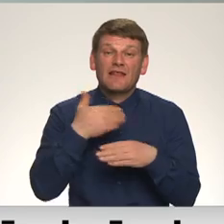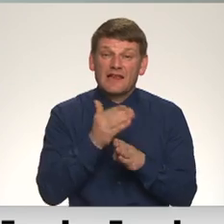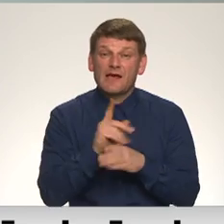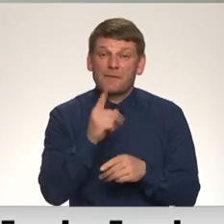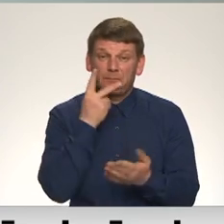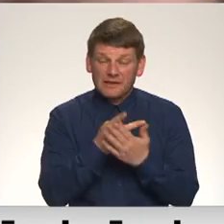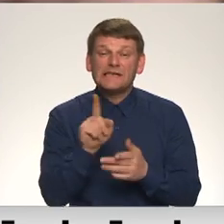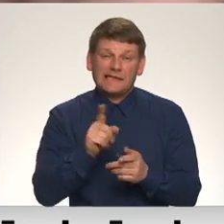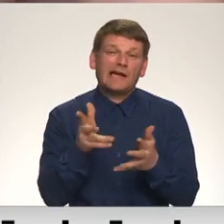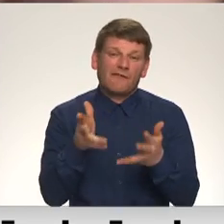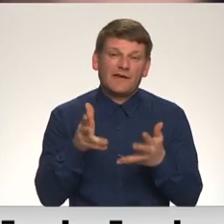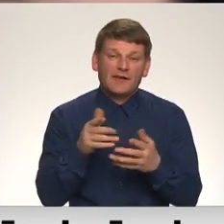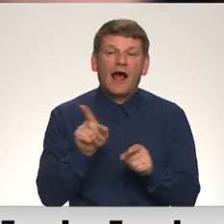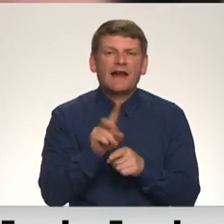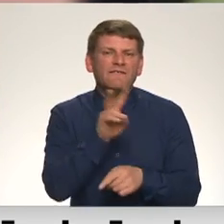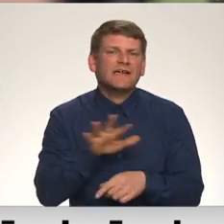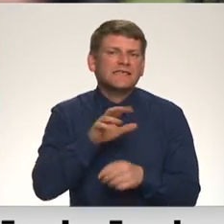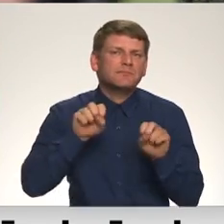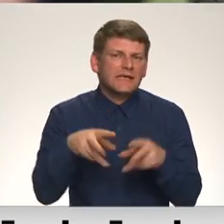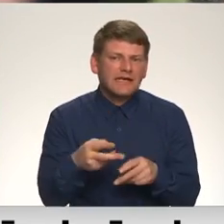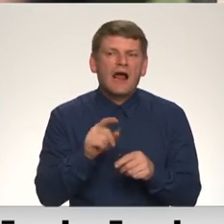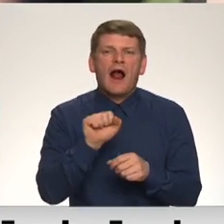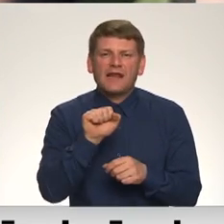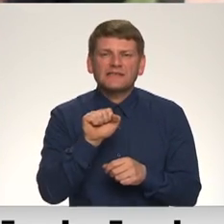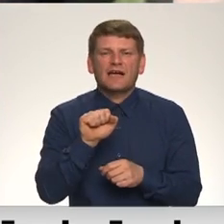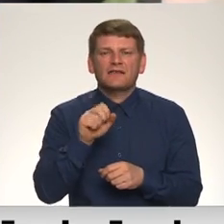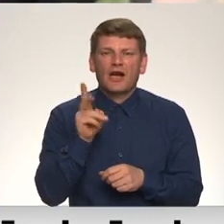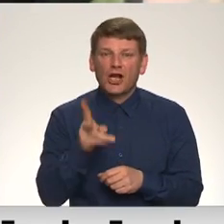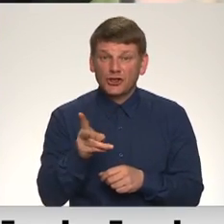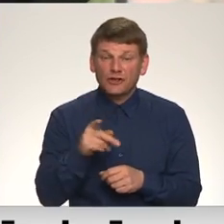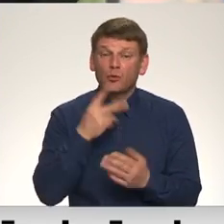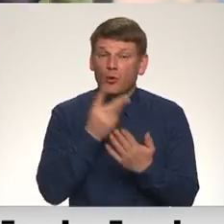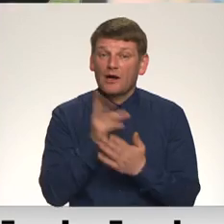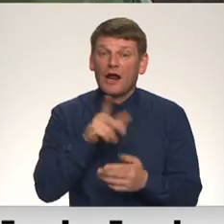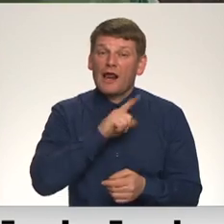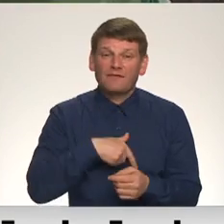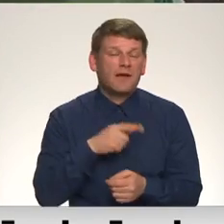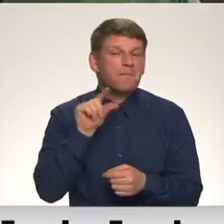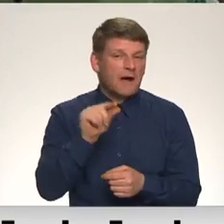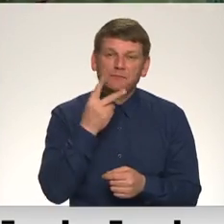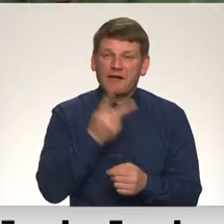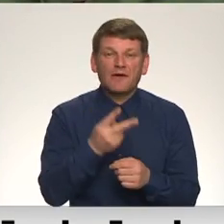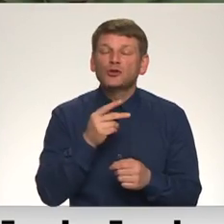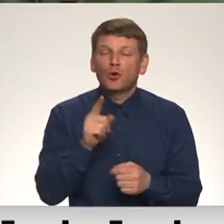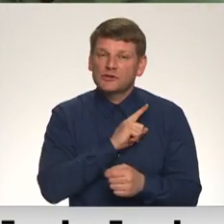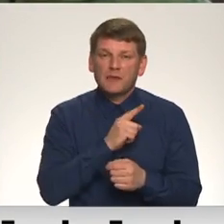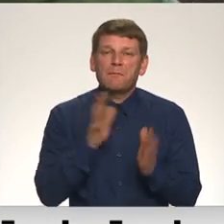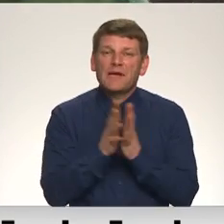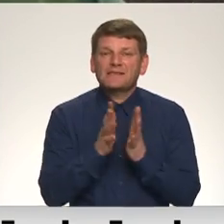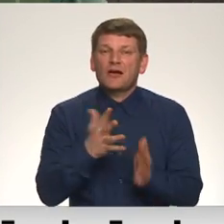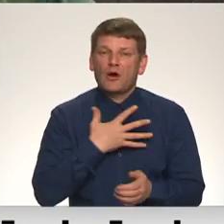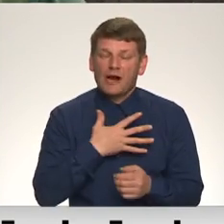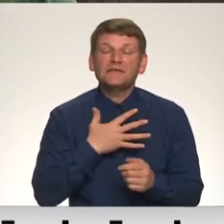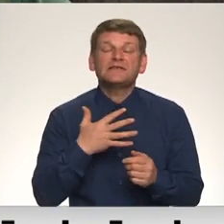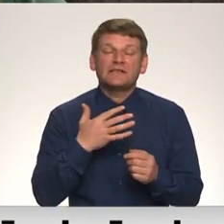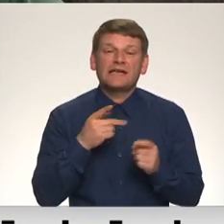gana efektīvs. Arī vides speciālisti Aleksandra Kanišķeva norāda, ka Latvijā pārāk maz pievērš uzmanību piesārņot gaisa ietekmē